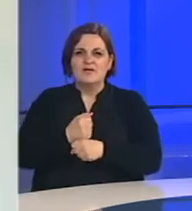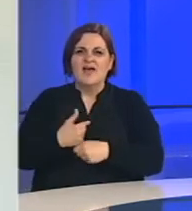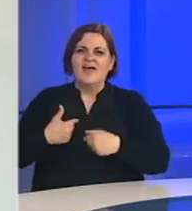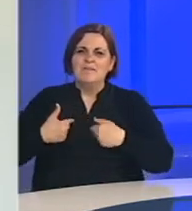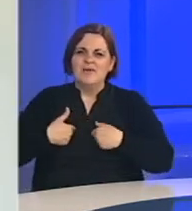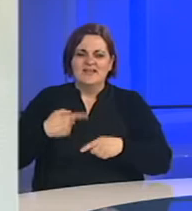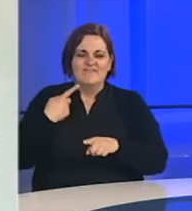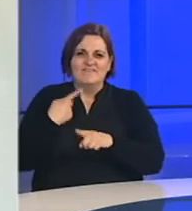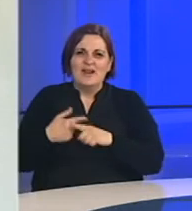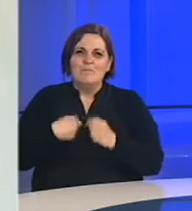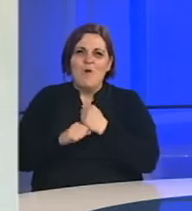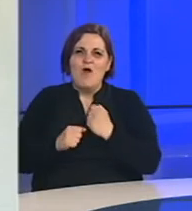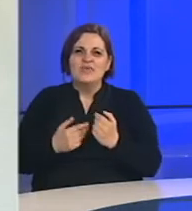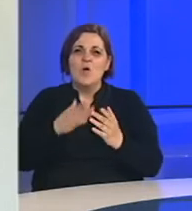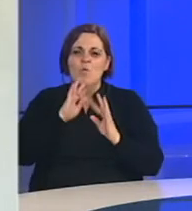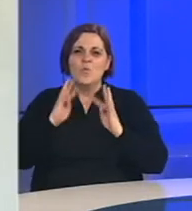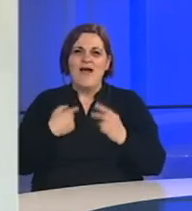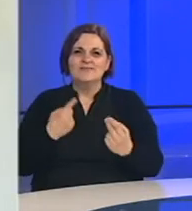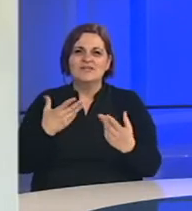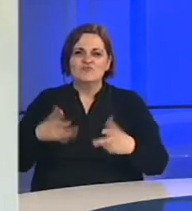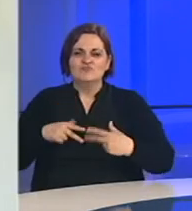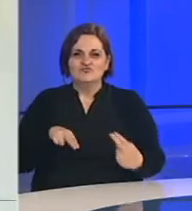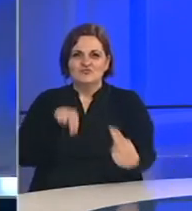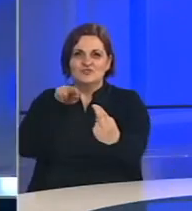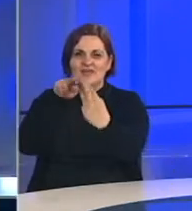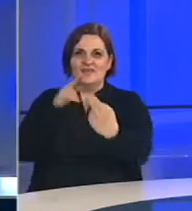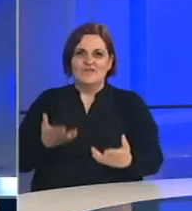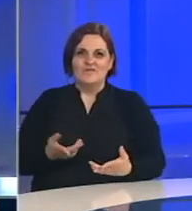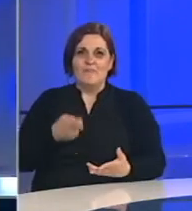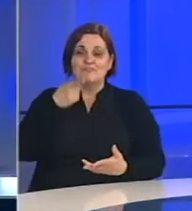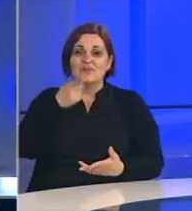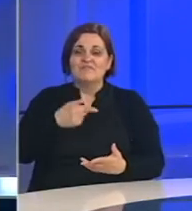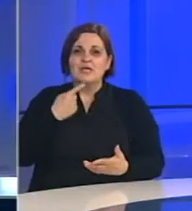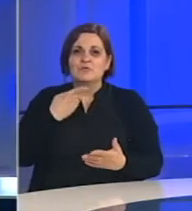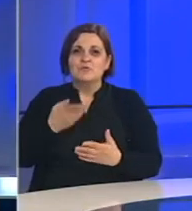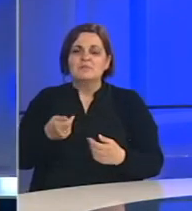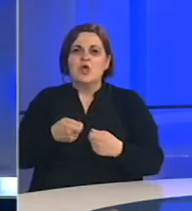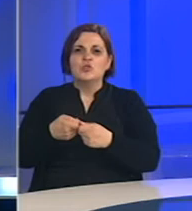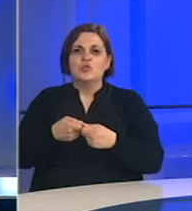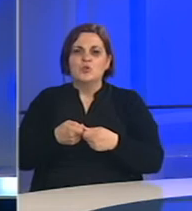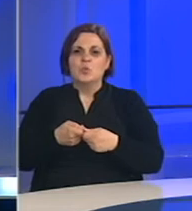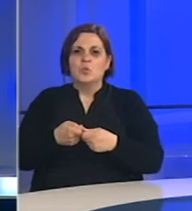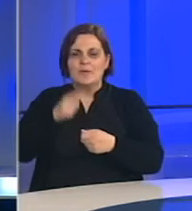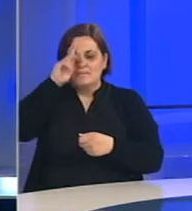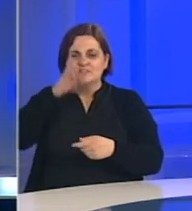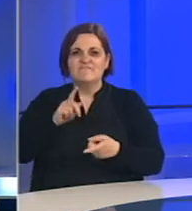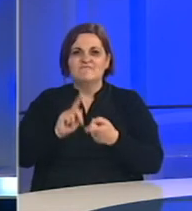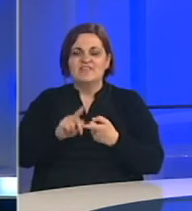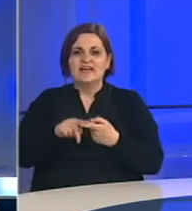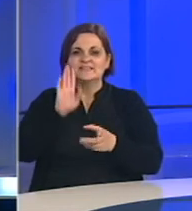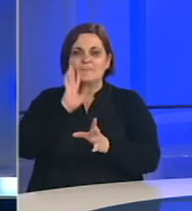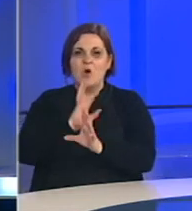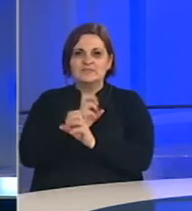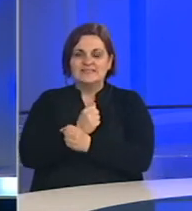meni silno nedostaju moji studenti u učionici. Vi nam se danas obraćate i govorite ispred društva Psihologa Federacije